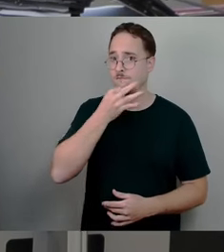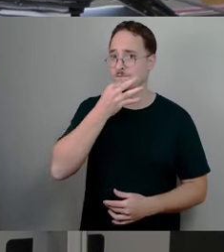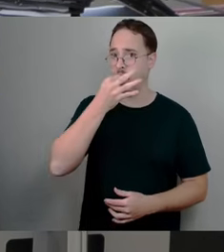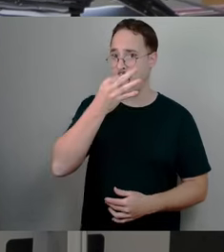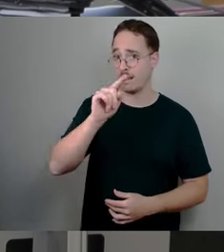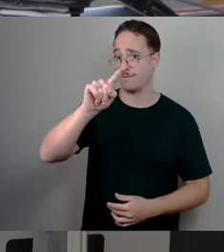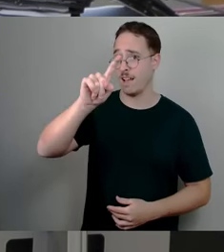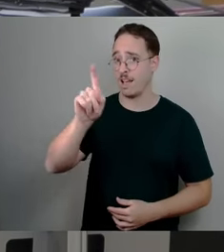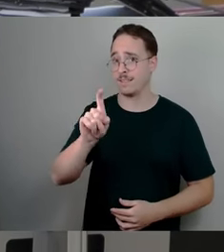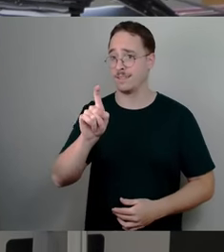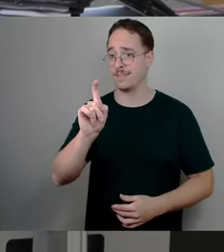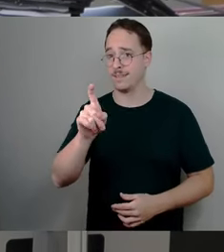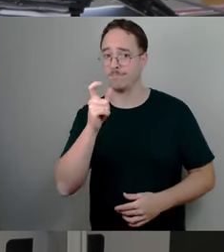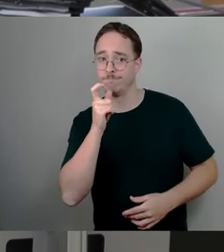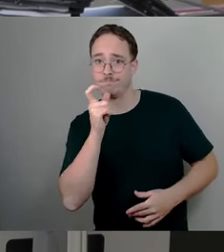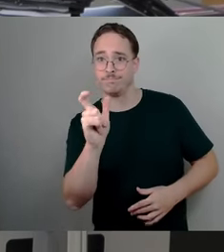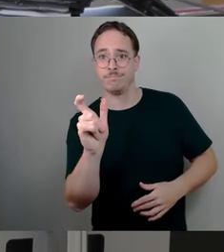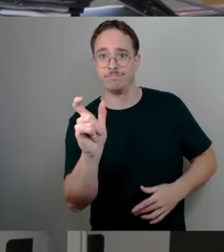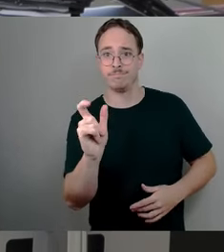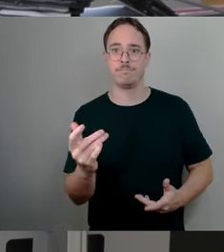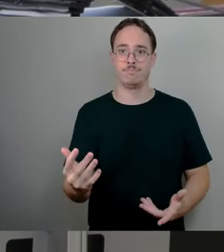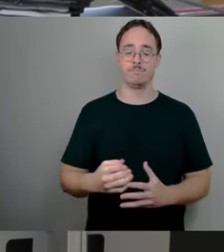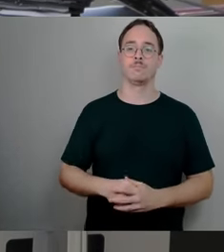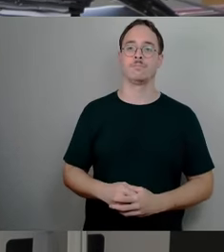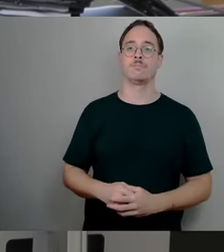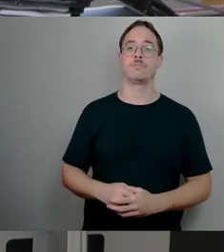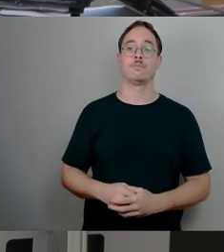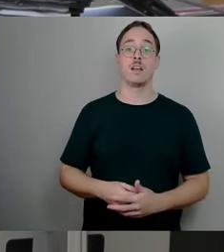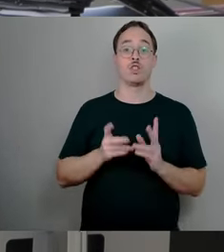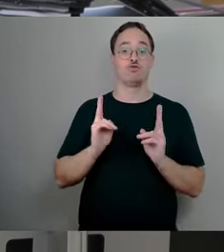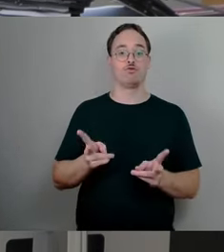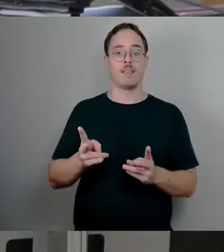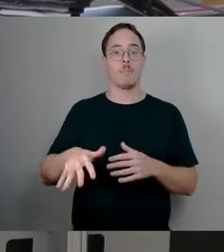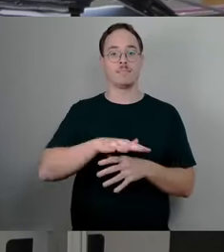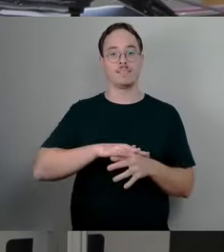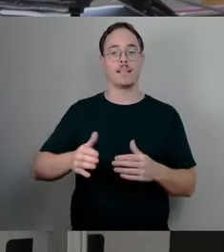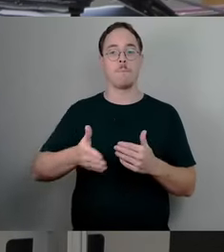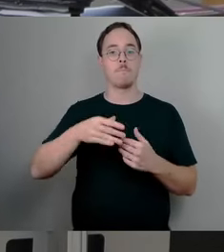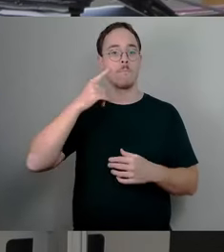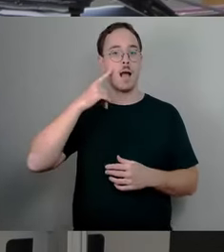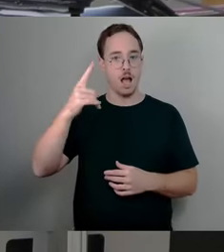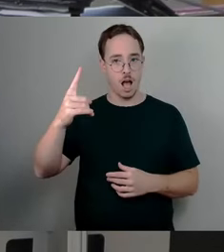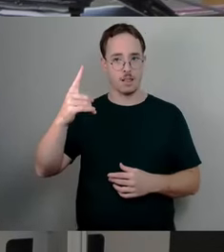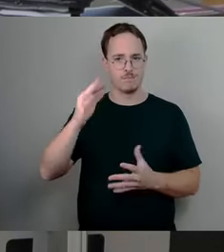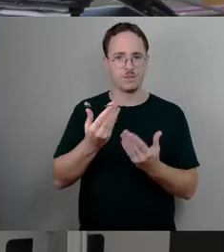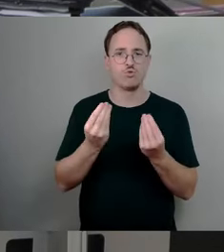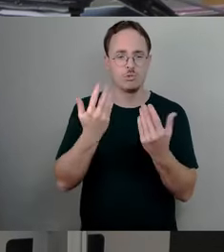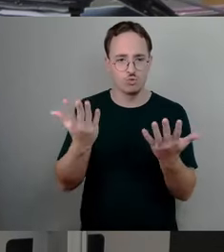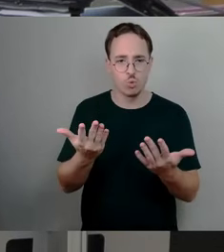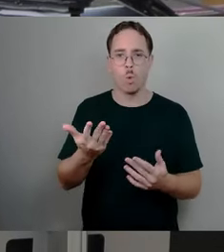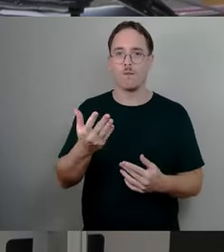Warum wurde der Stadtbezirksbeirat Loschwitz vor der Durchführung, also wenn es mit warum losgeht, kommt am Ende eine Frage,